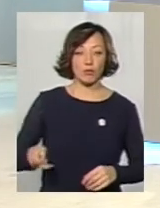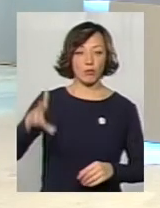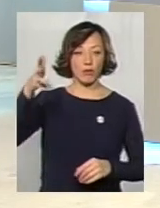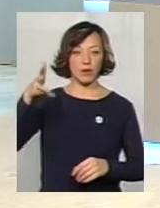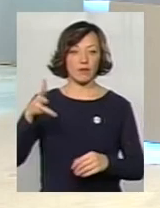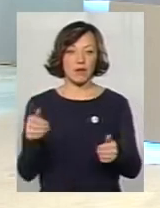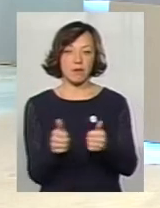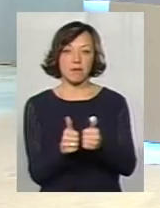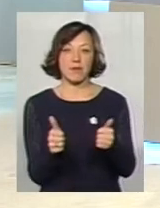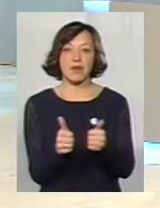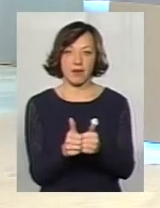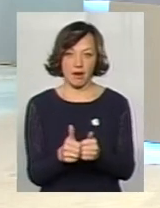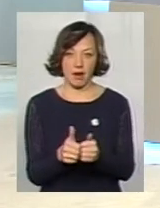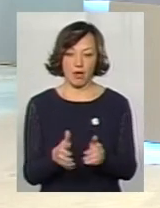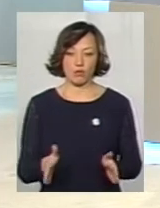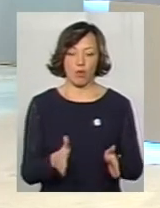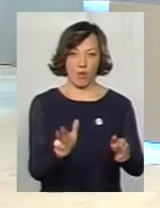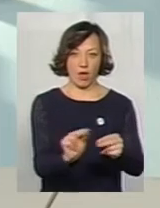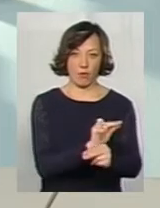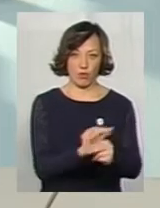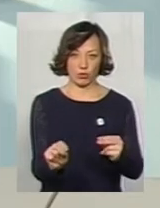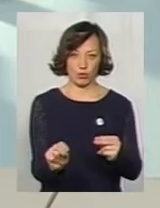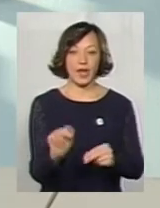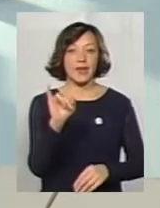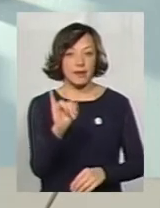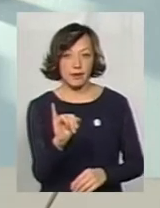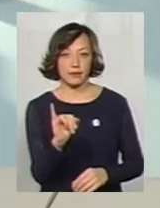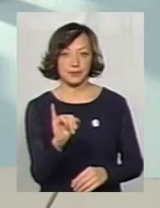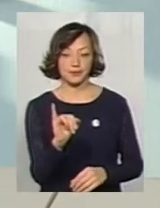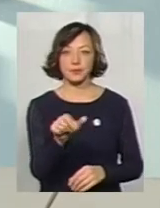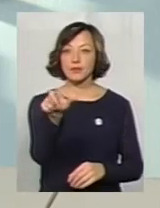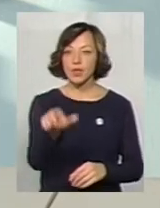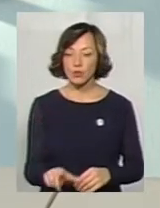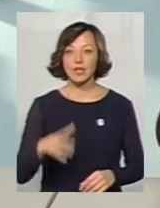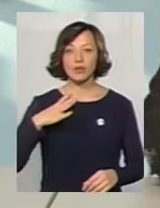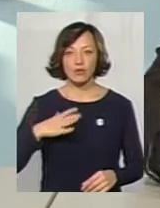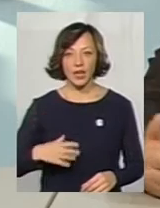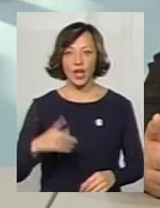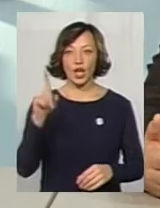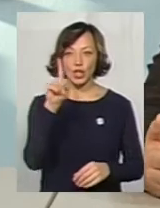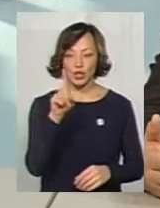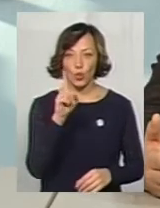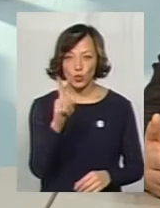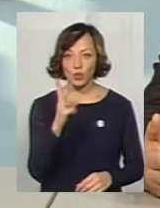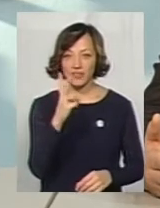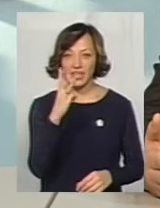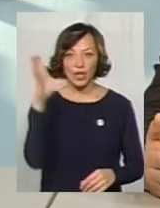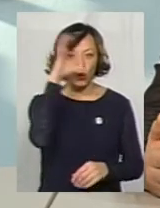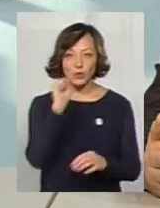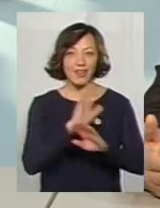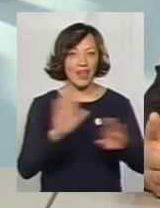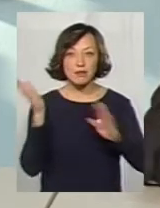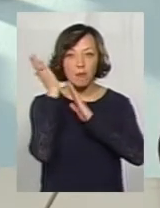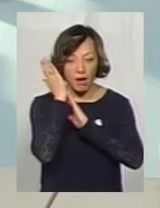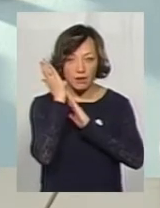які будуть знаходитись біля безпосередньо ремонту. І людині доведеться ніч, дві, три об'єктивно не спати.